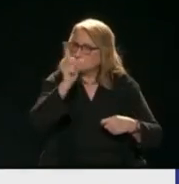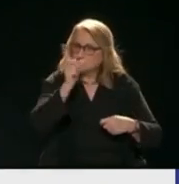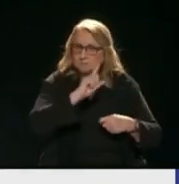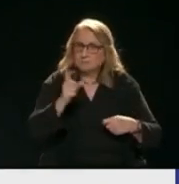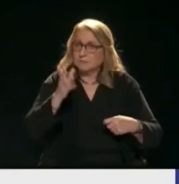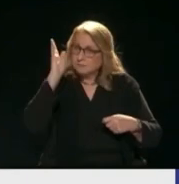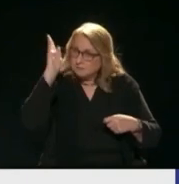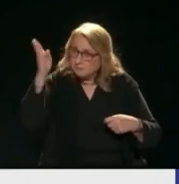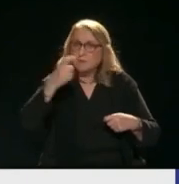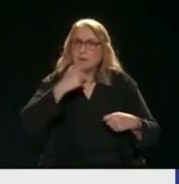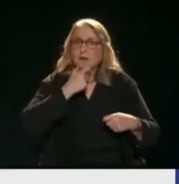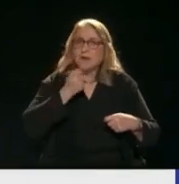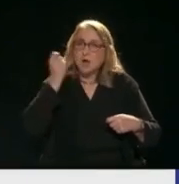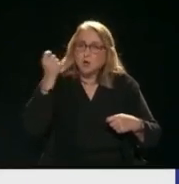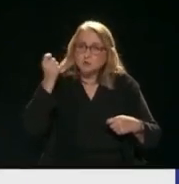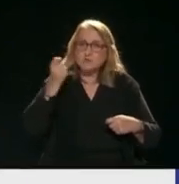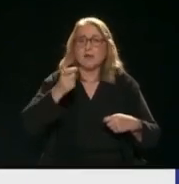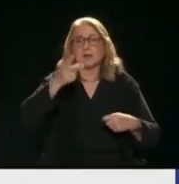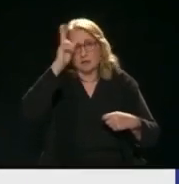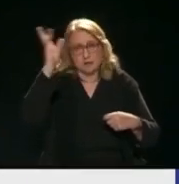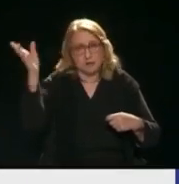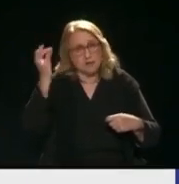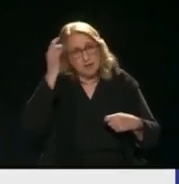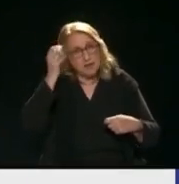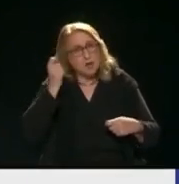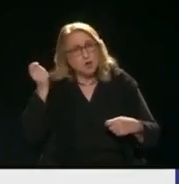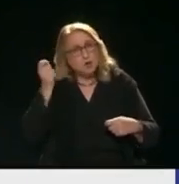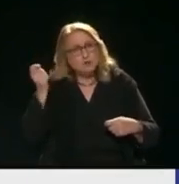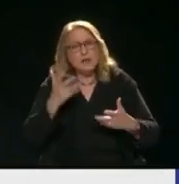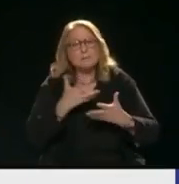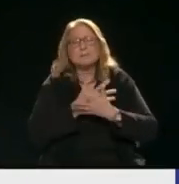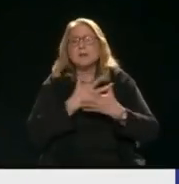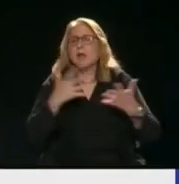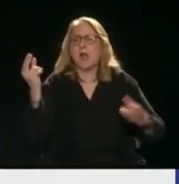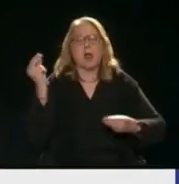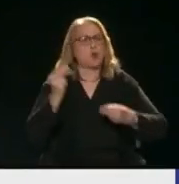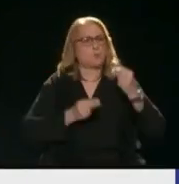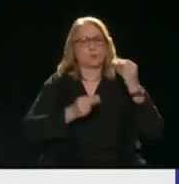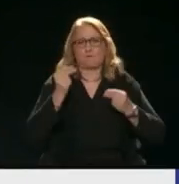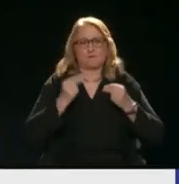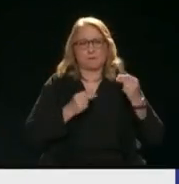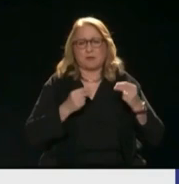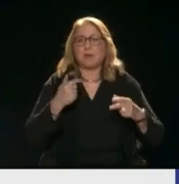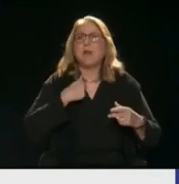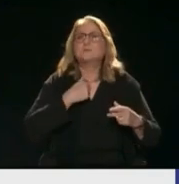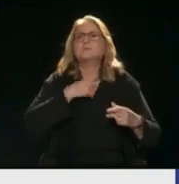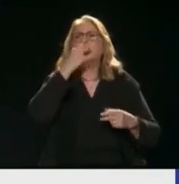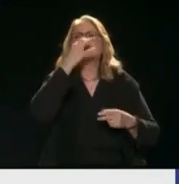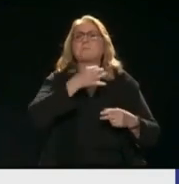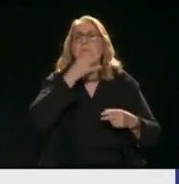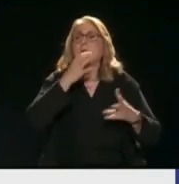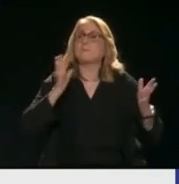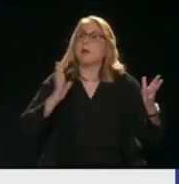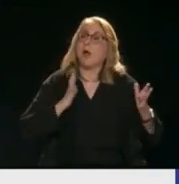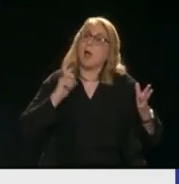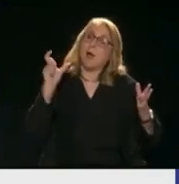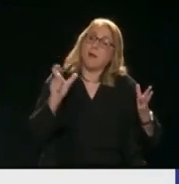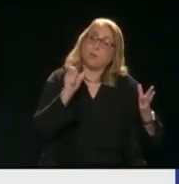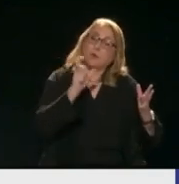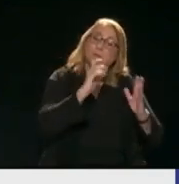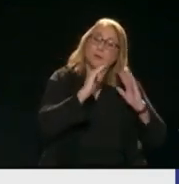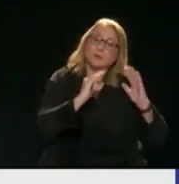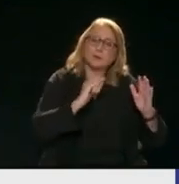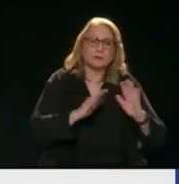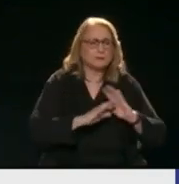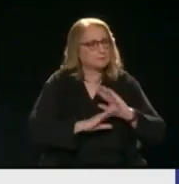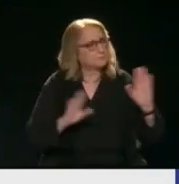πραγματικό και μεγάλο Άρα δεν γίνεται να κάνουμε στήρες πολιτικές Και να μιλάμε για ανθρώπινες υπάρξεις Που η οικονομία η πραγματική Παράγεται